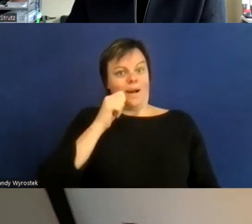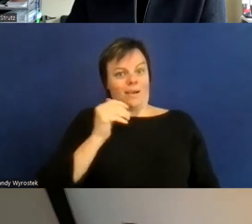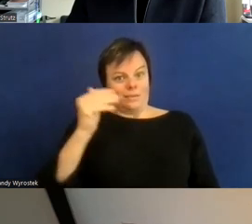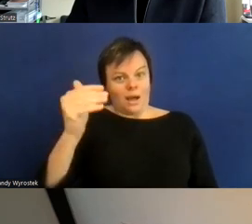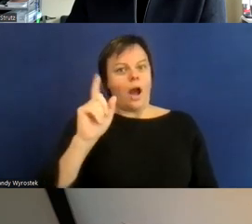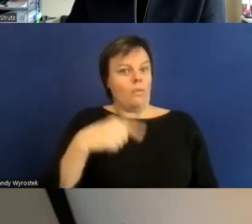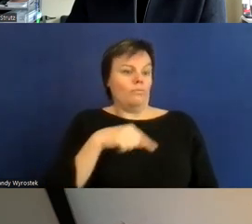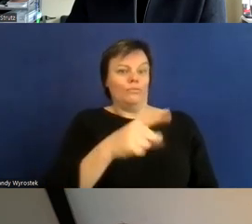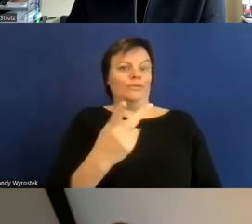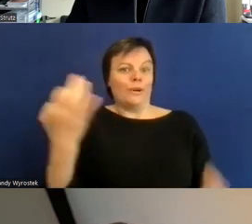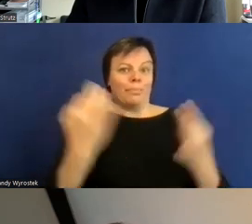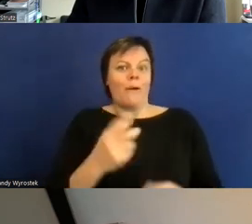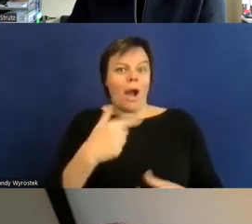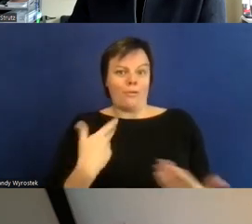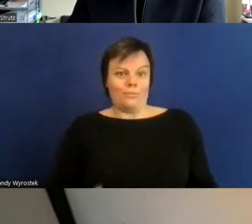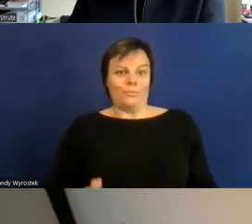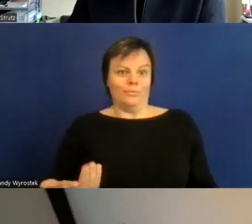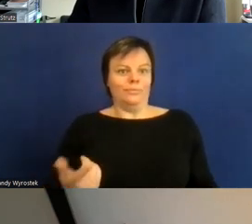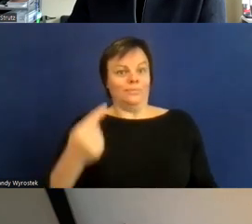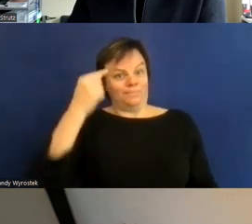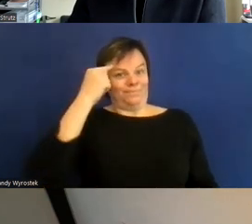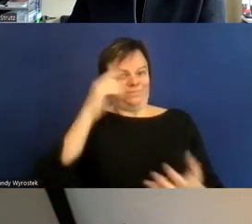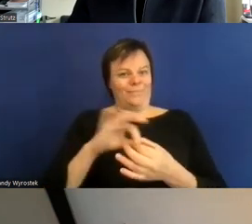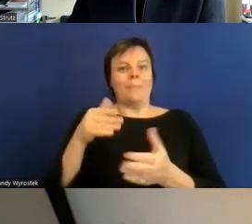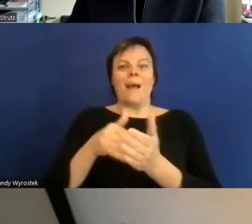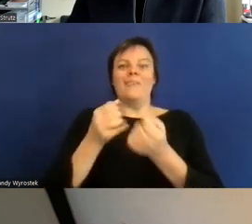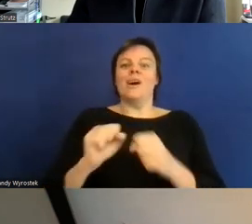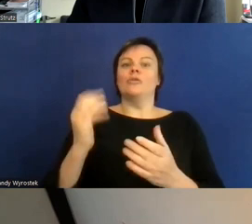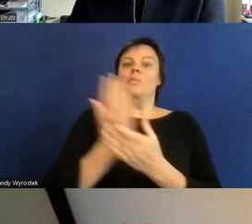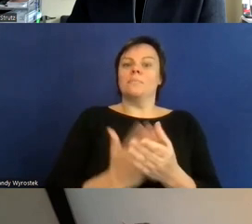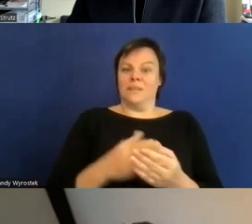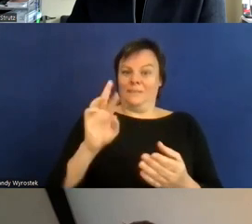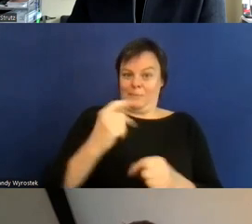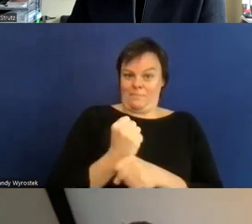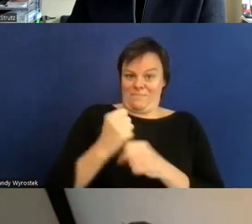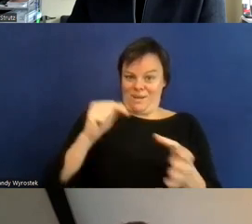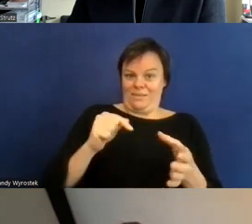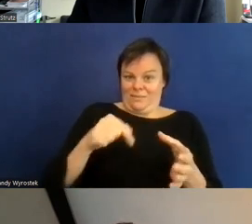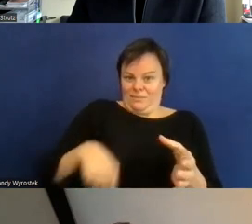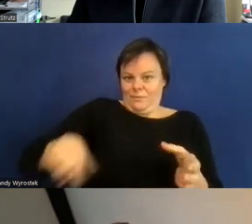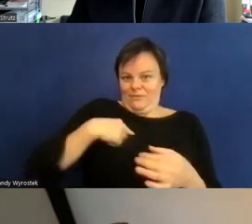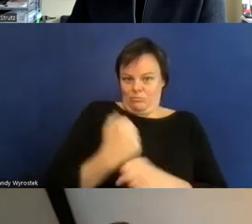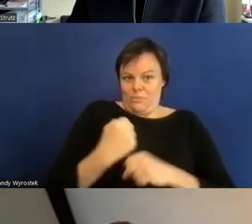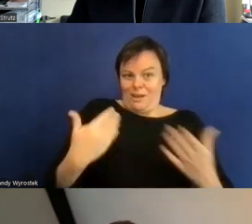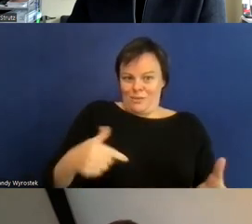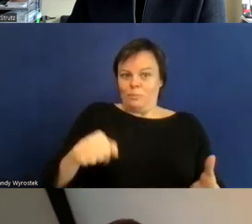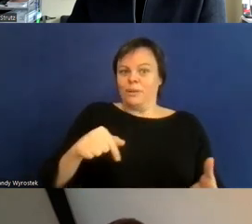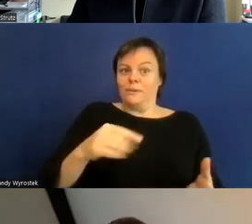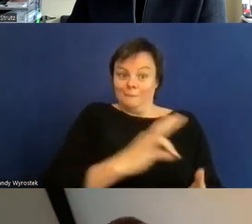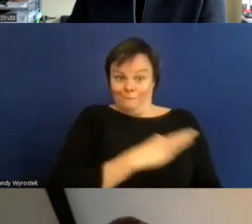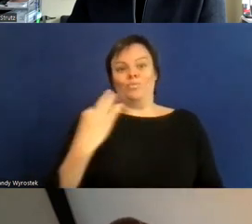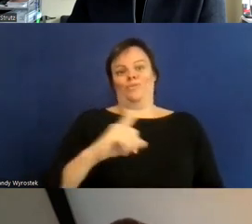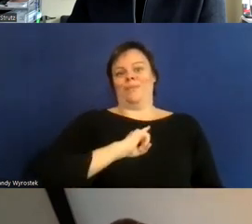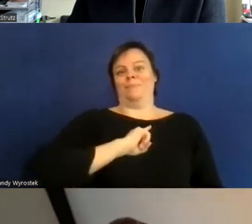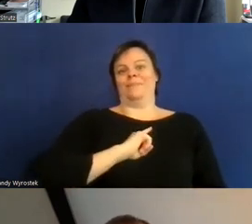für andere jetzt wollte ich noch ein paar Fragen aufgreifen das was am meisten hier kommentiert wurde sind diese